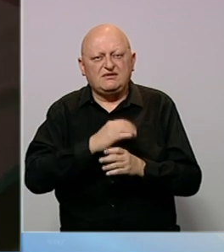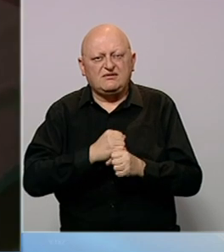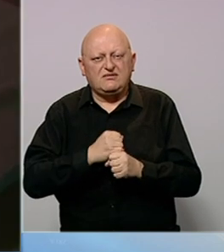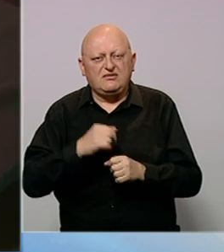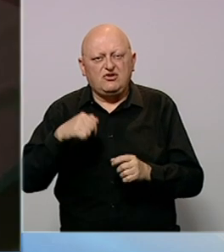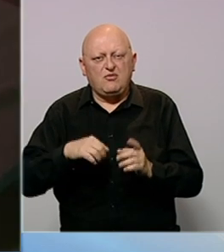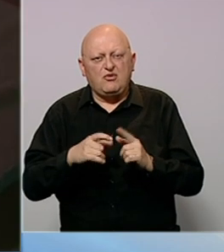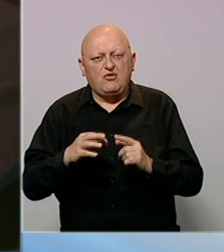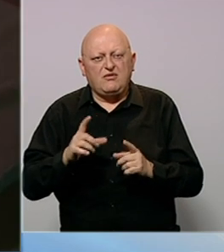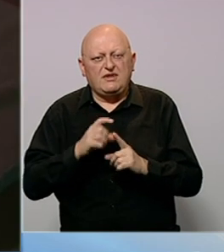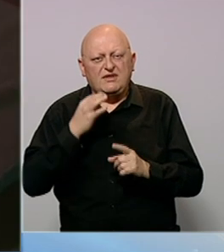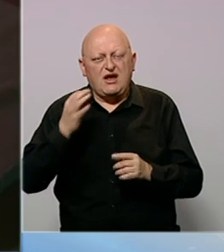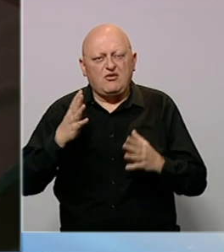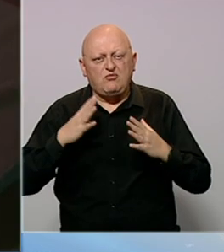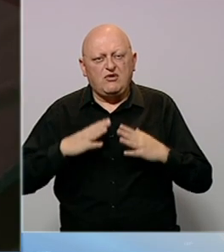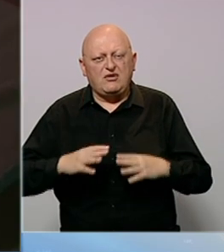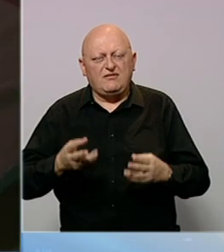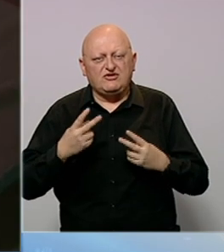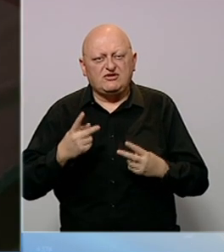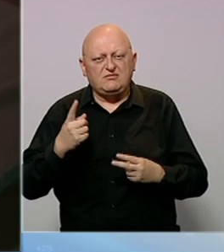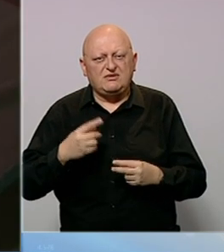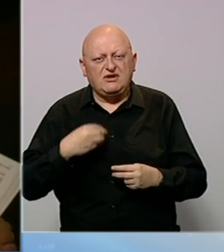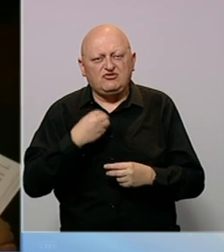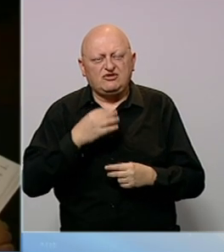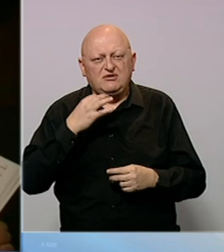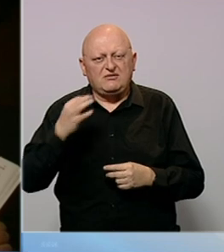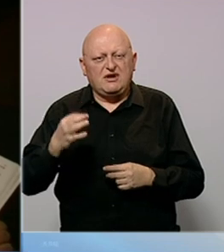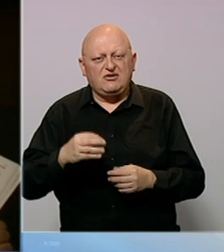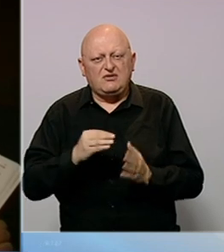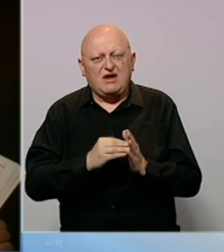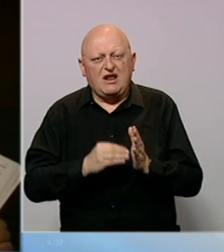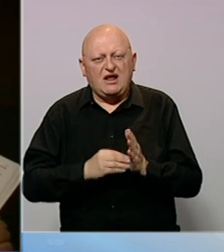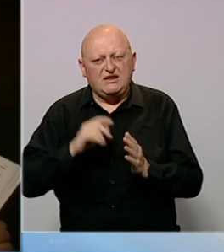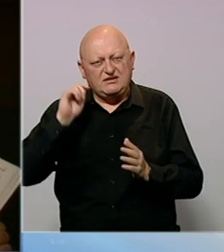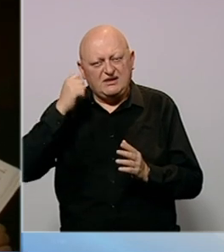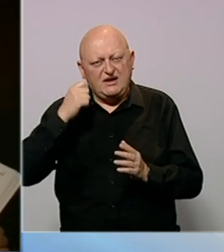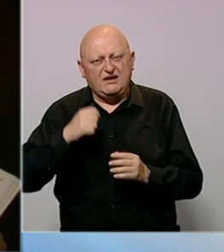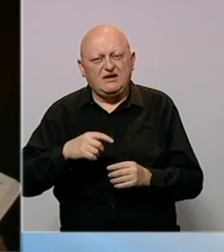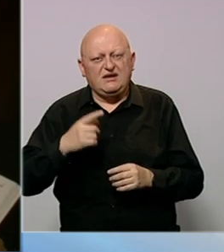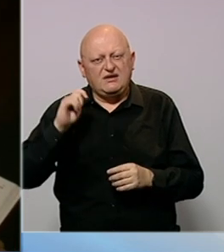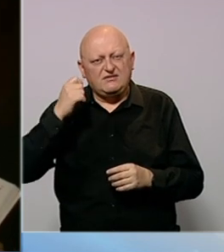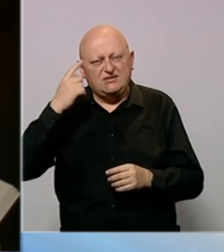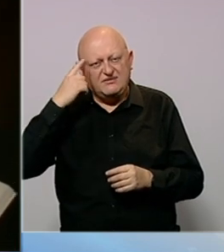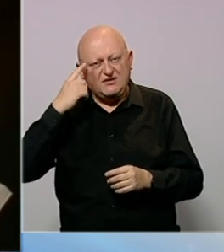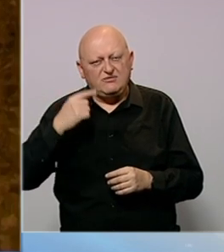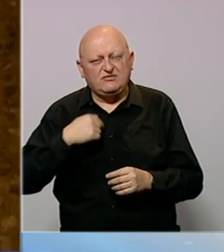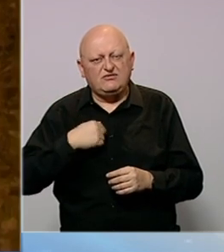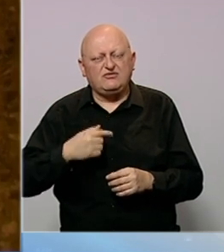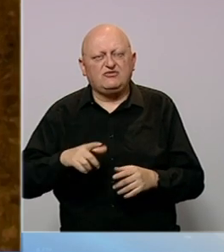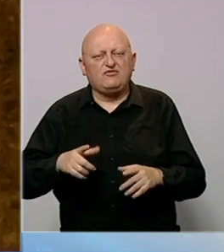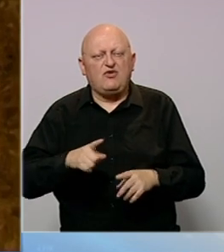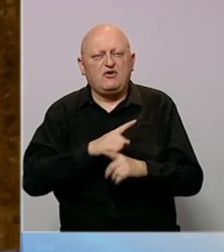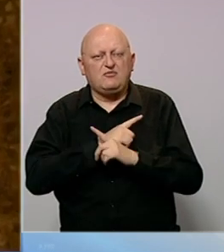se Jom Kipurom, danom pomirenja najvažnijim i najtužnijim danom jevrejskog kalendara, kada se i jevreji